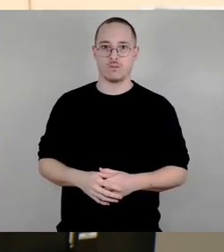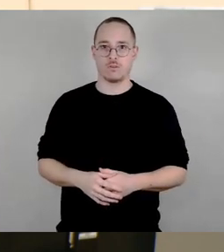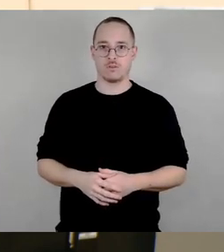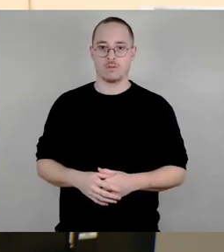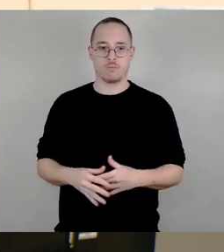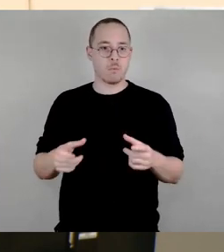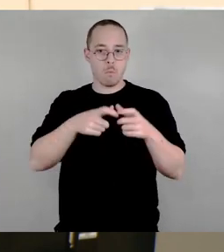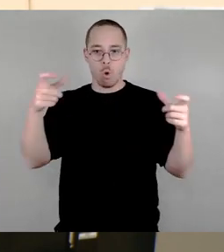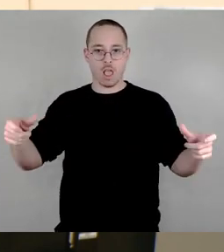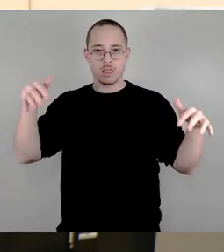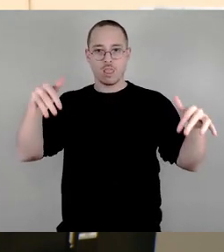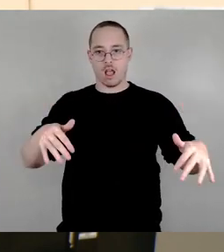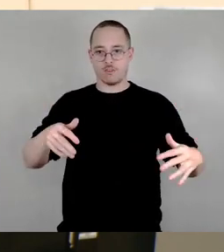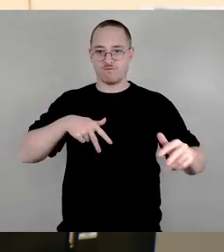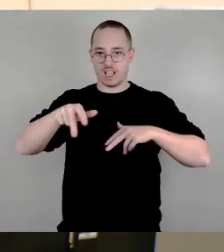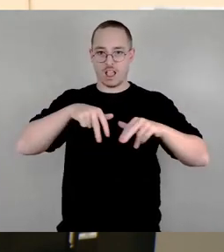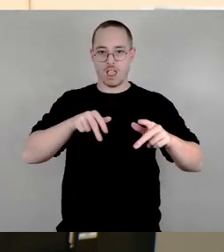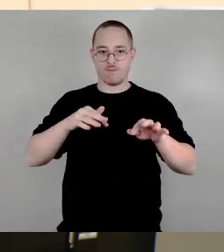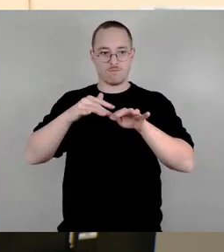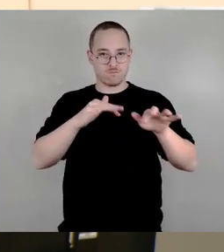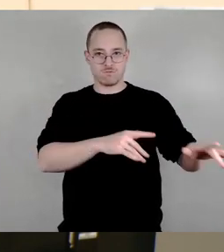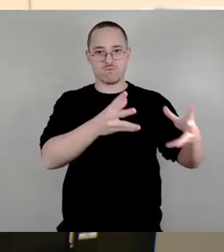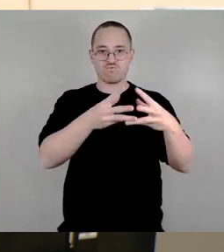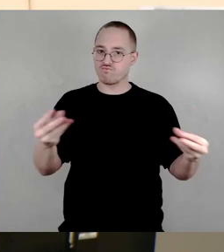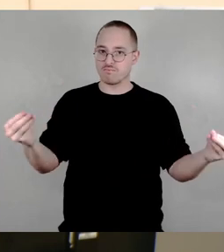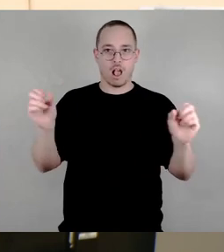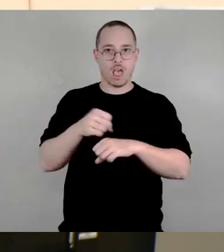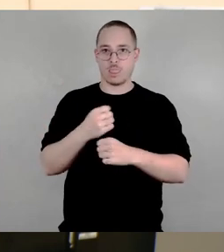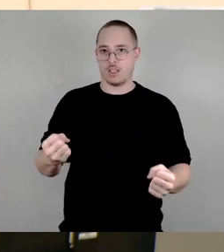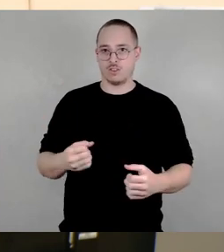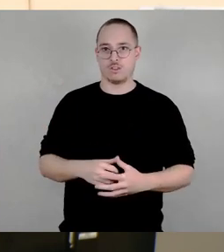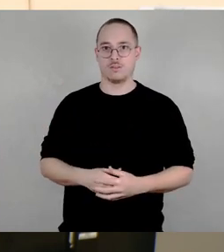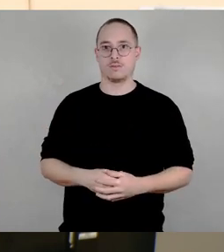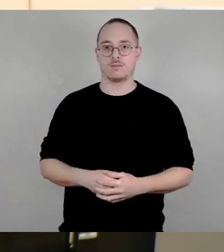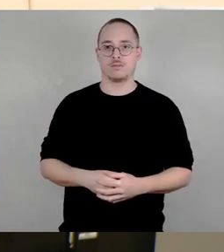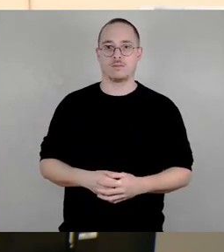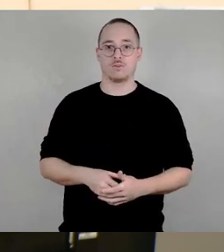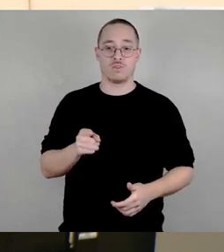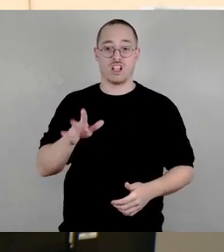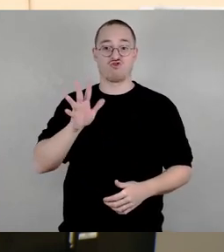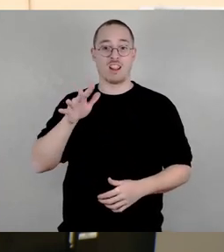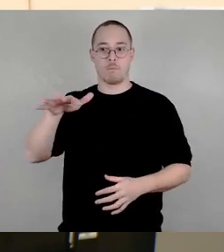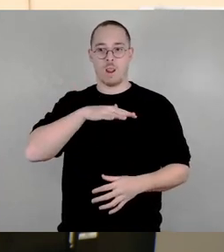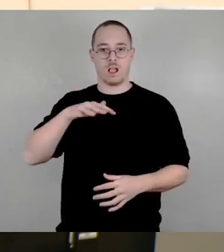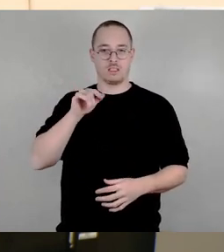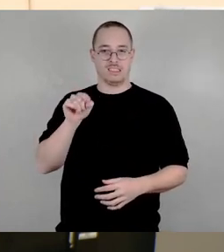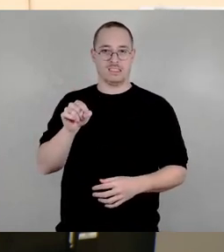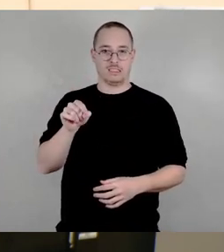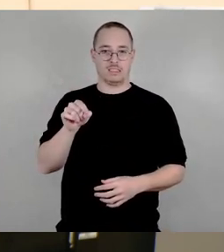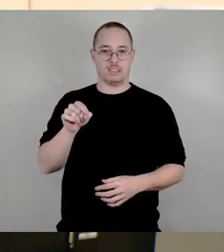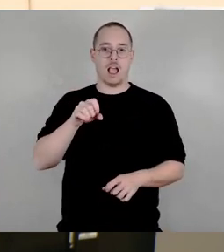Und wir finden auch, dass auf diesem kurzen Stück am Schillerplatz Radfahrer sich sinnvollerweise in den